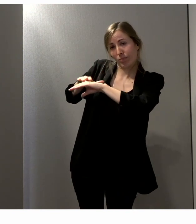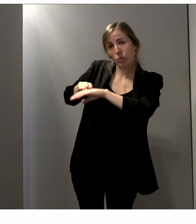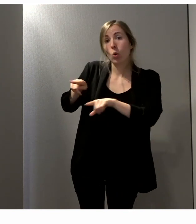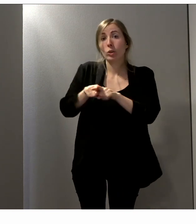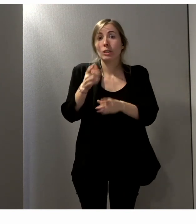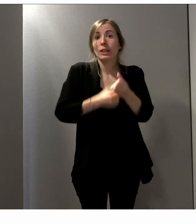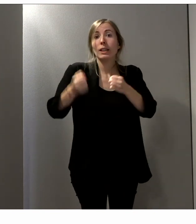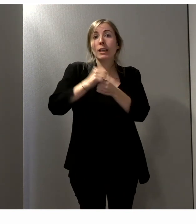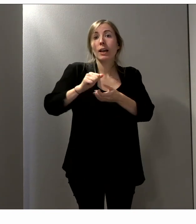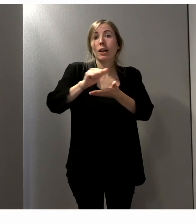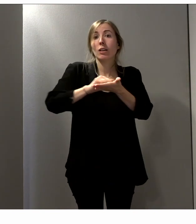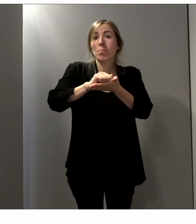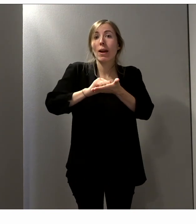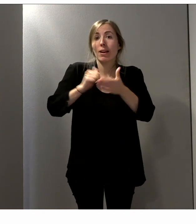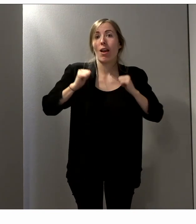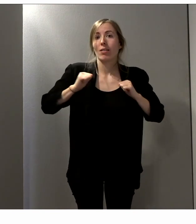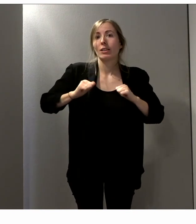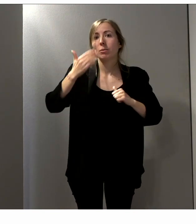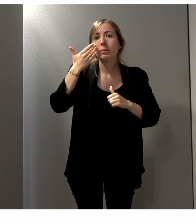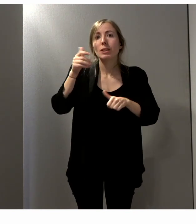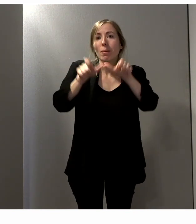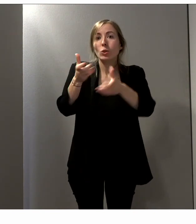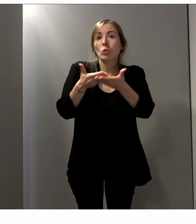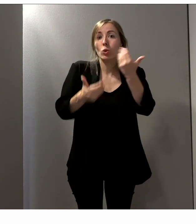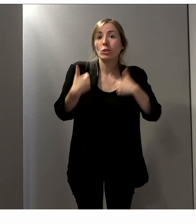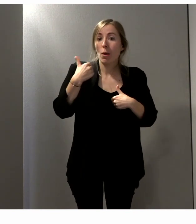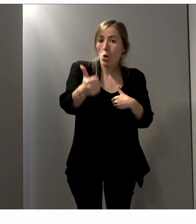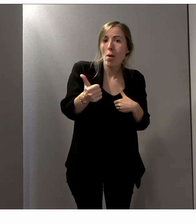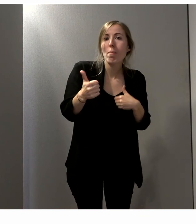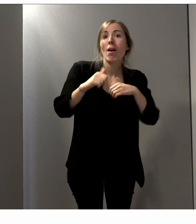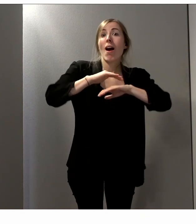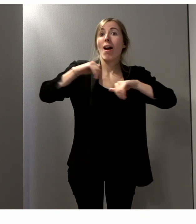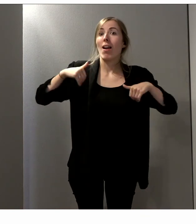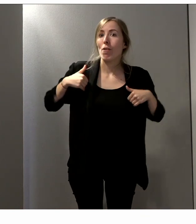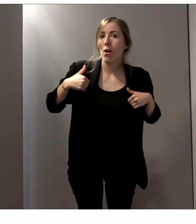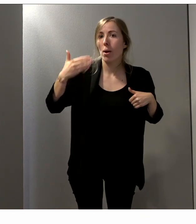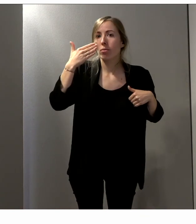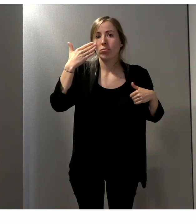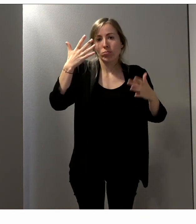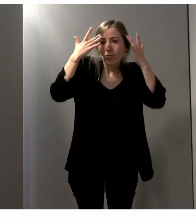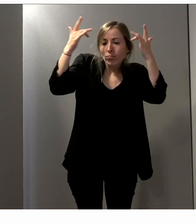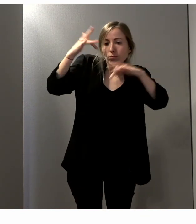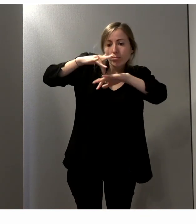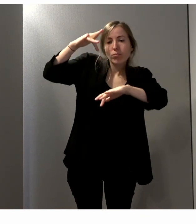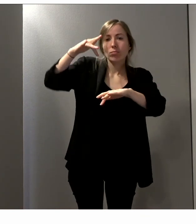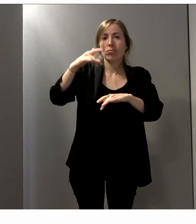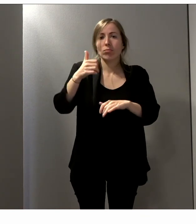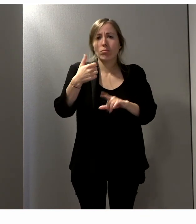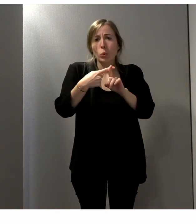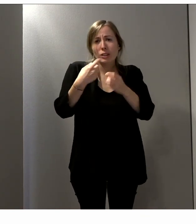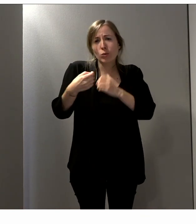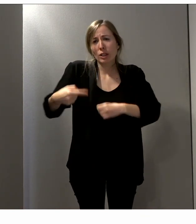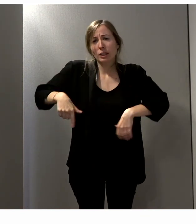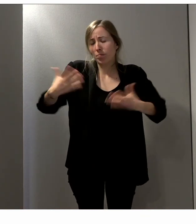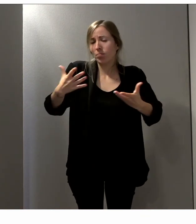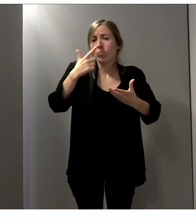boîte mail dédiée pour les personnes en situation de handicap pour nous faire un retour d'expérience, qu'ils soient mauvais ou bons. On est